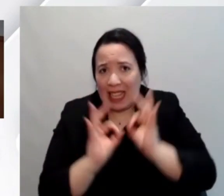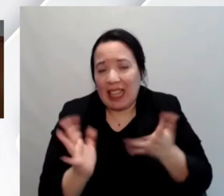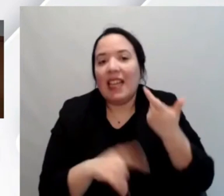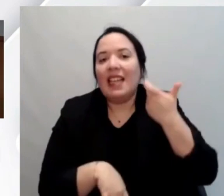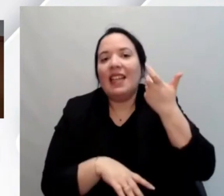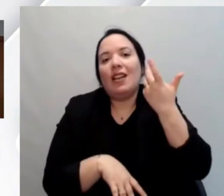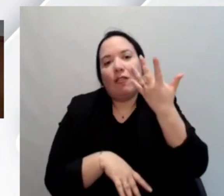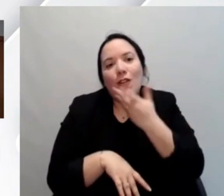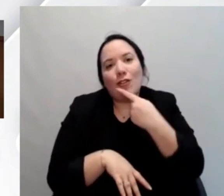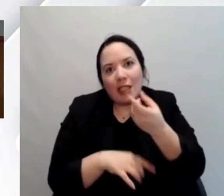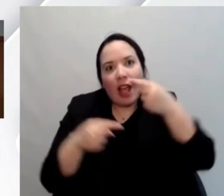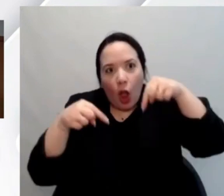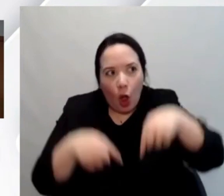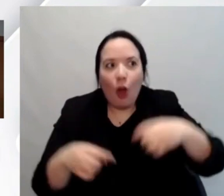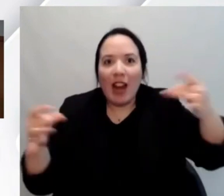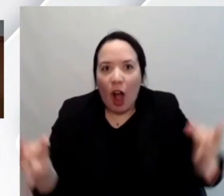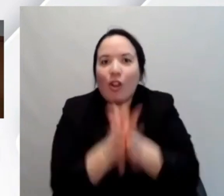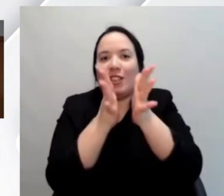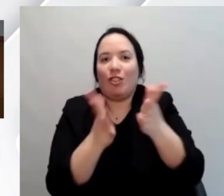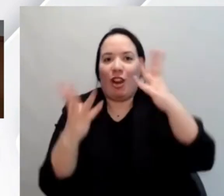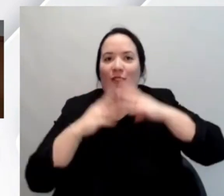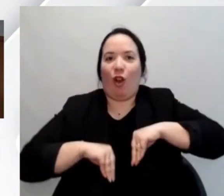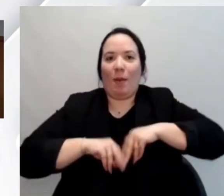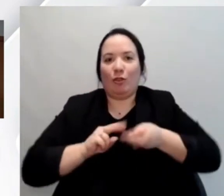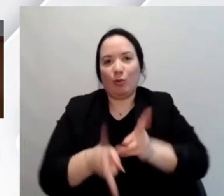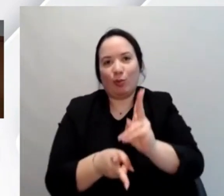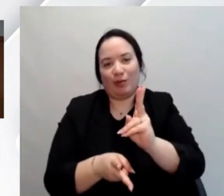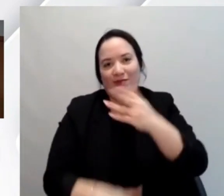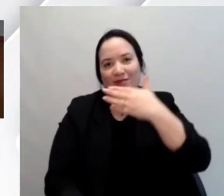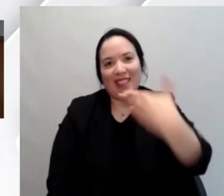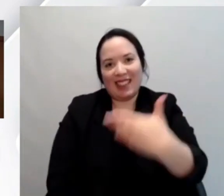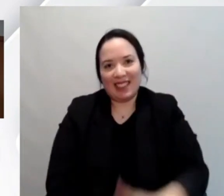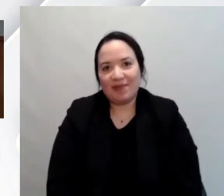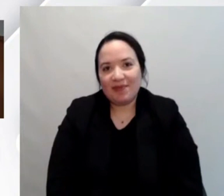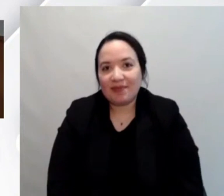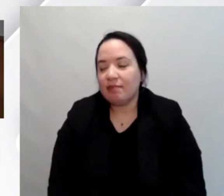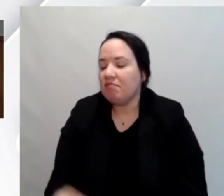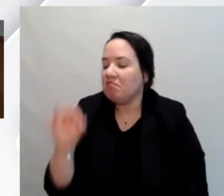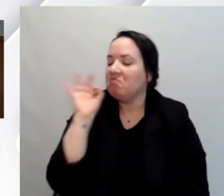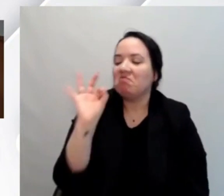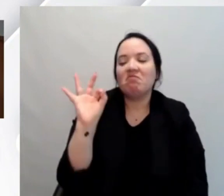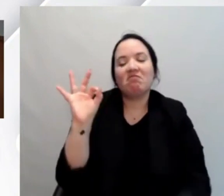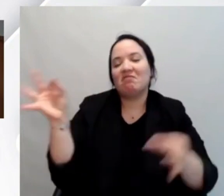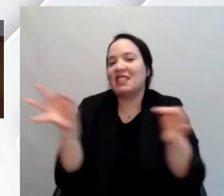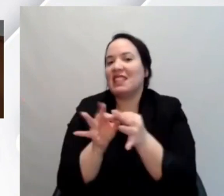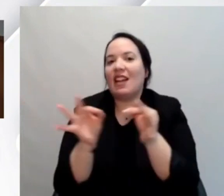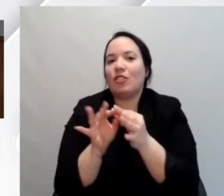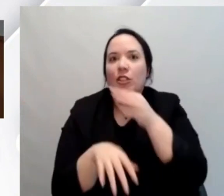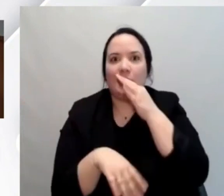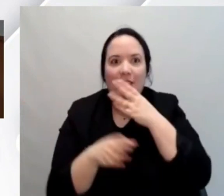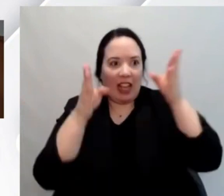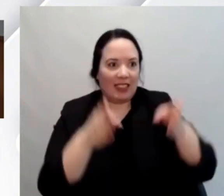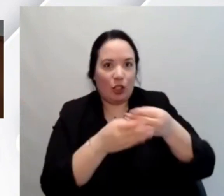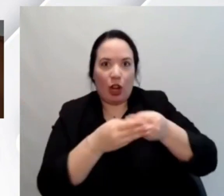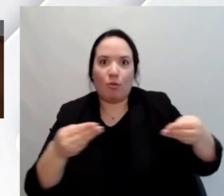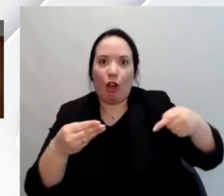di opportunità grazie sono d'accordo ottimo quindi significa comunque che il settore delle professioni è